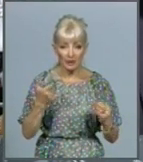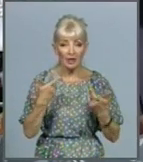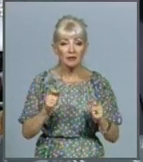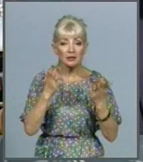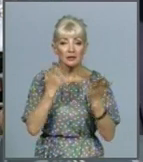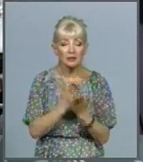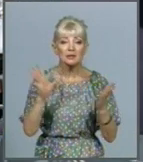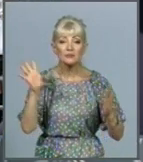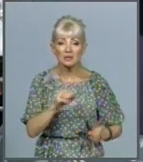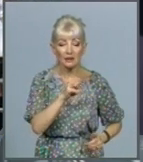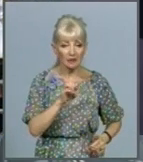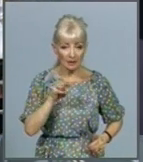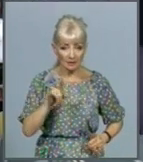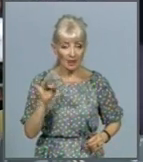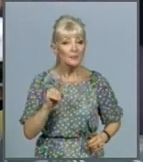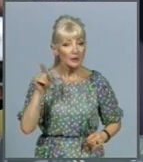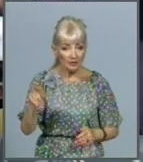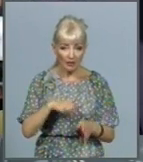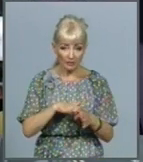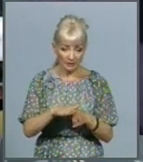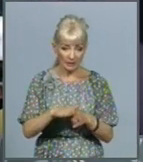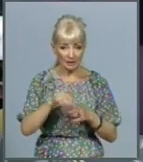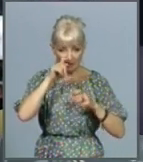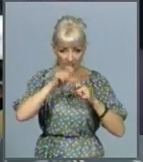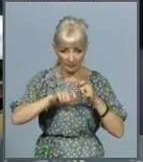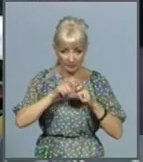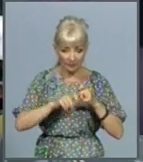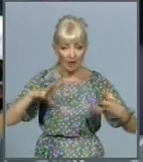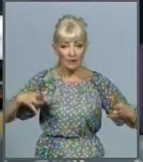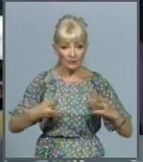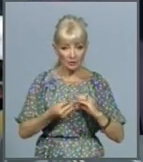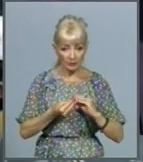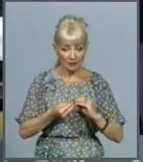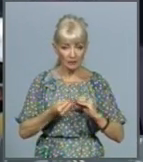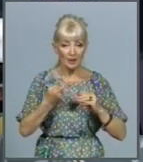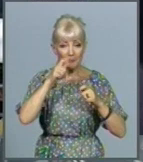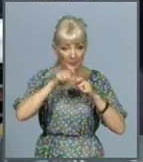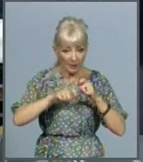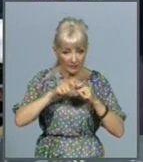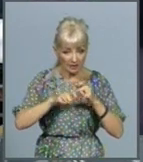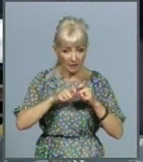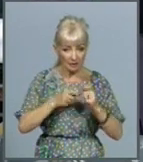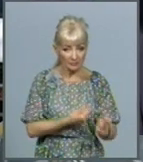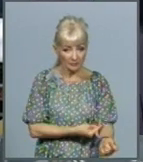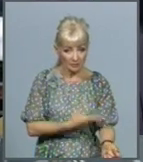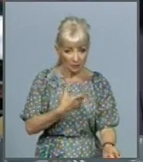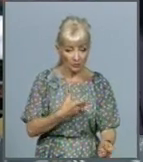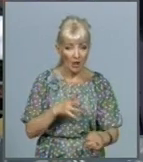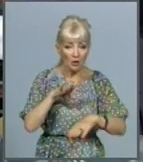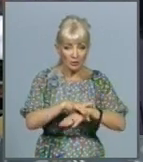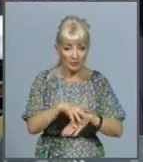і там производиться исследовання. В результаті ПЦР-исследовання встановлення діагноза коронавірусної інфекції,